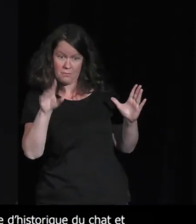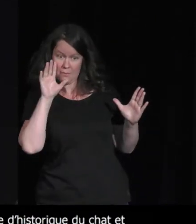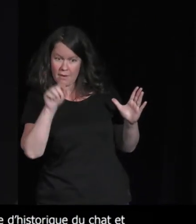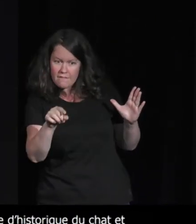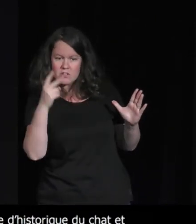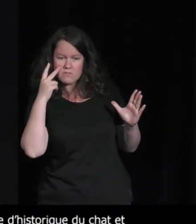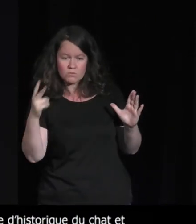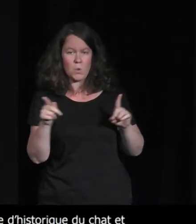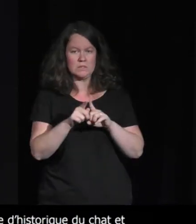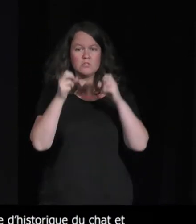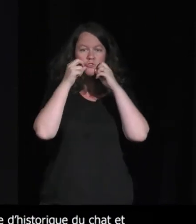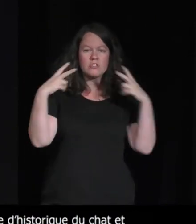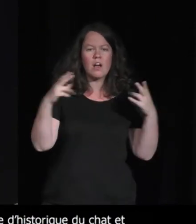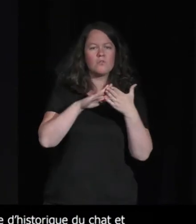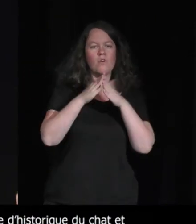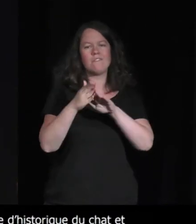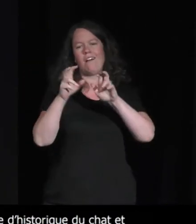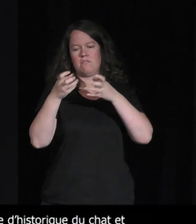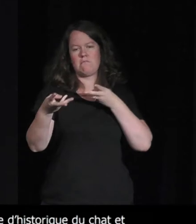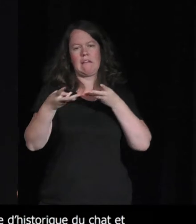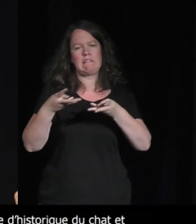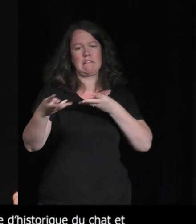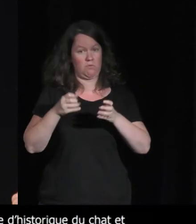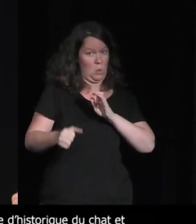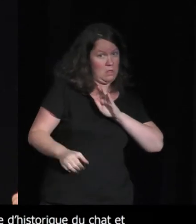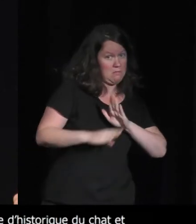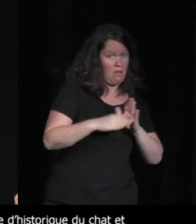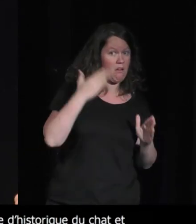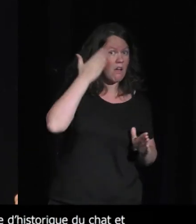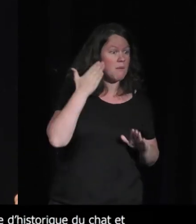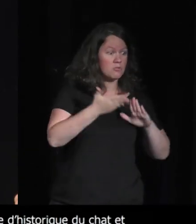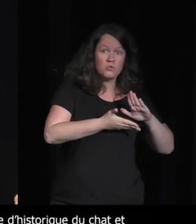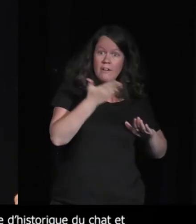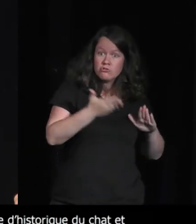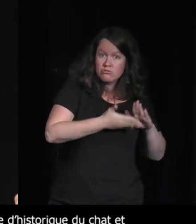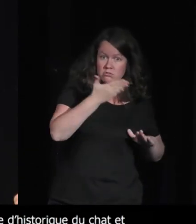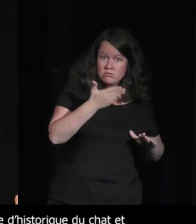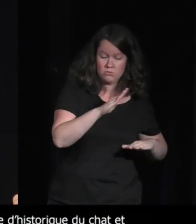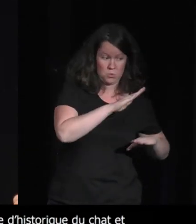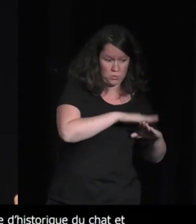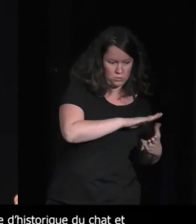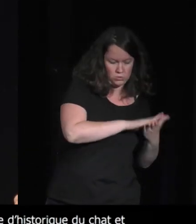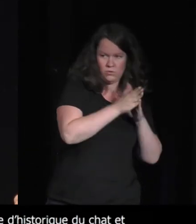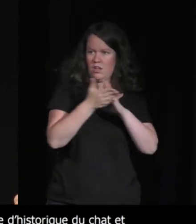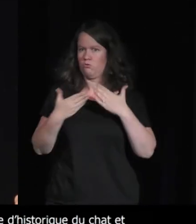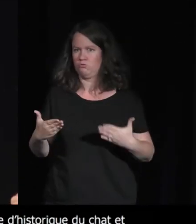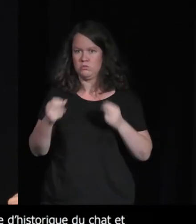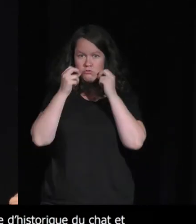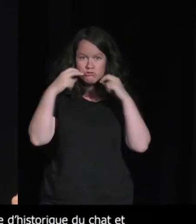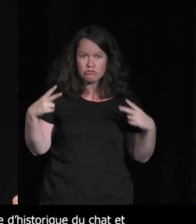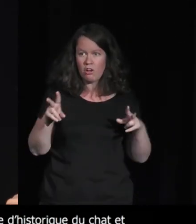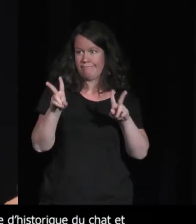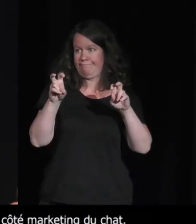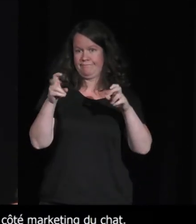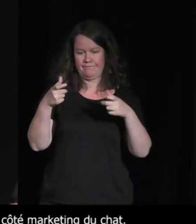marketing du chat en fait c'est vraiment l'animal sauvage qui est devenu l'animal le plus marketing et le plus capitaliste